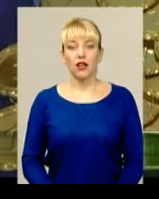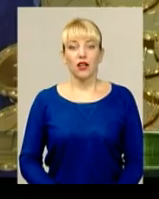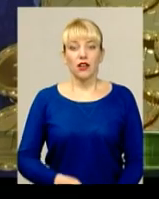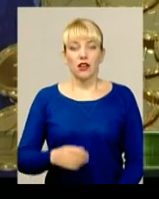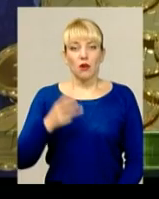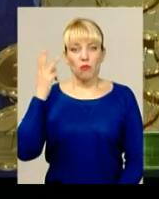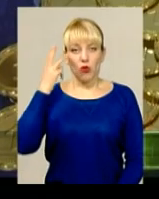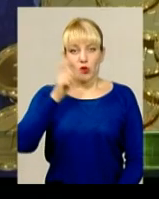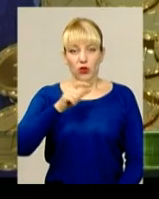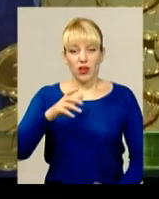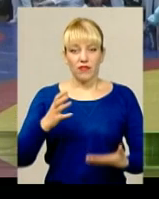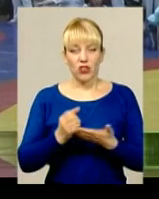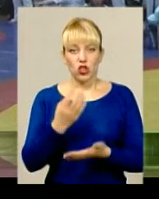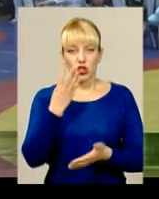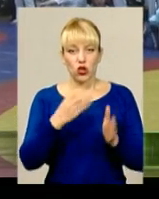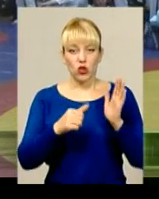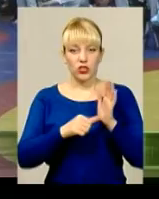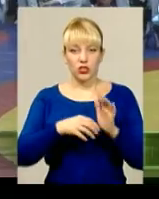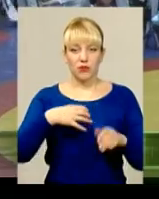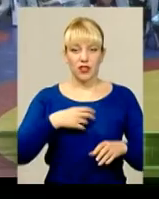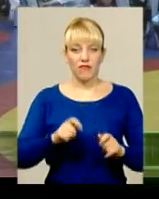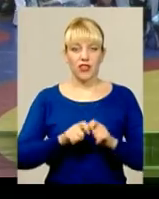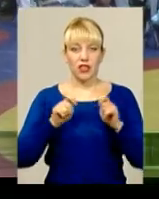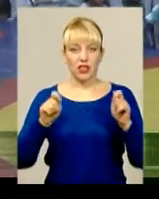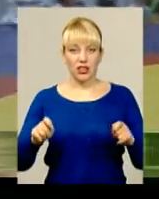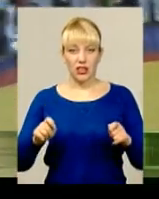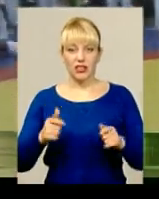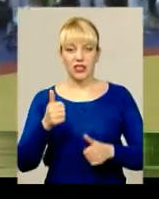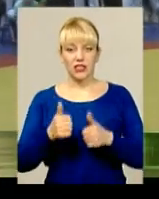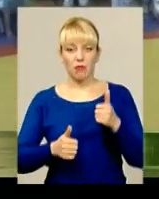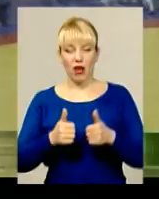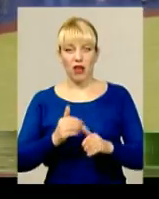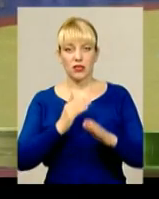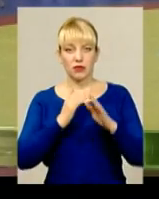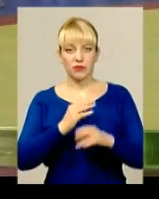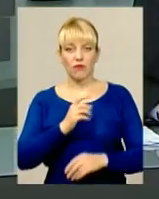Подоляни виграли 46 медалей на відкритих обласних змаганнях з рокопашного бою в Одесі.